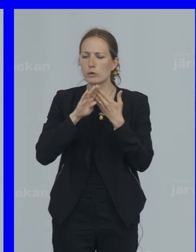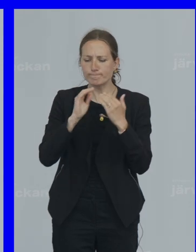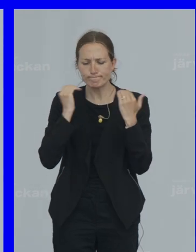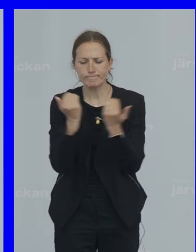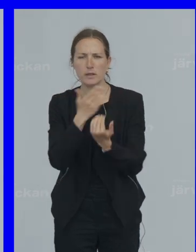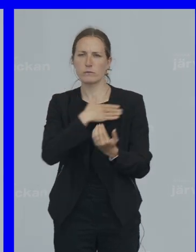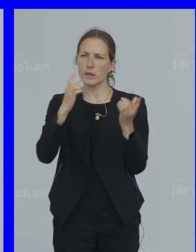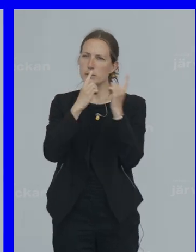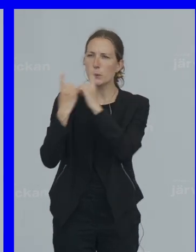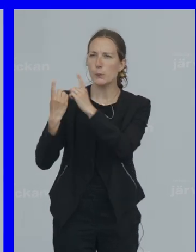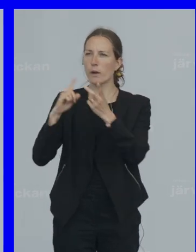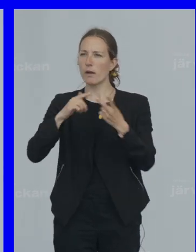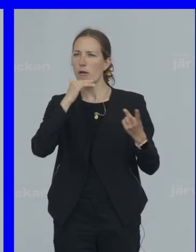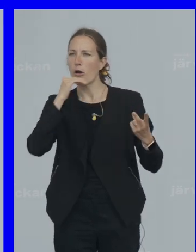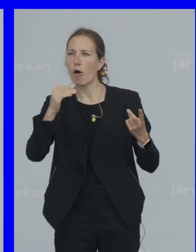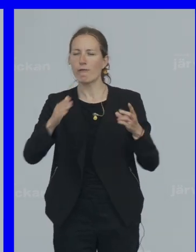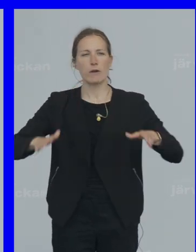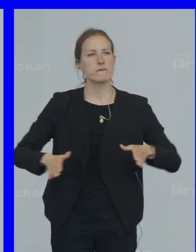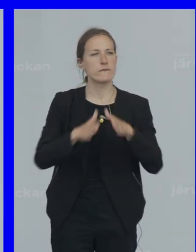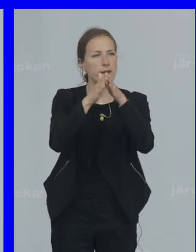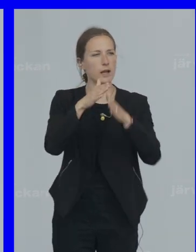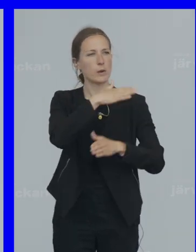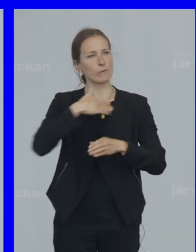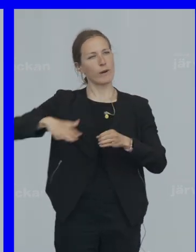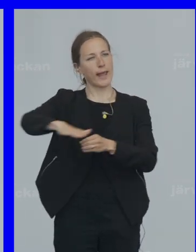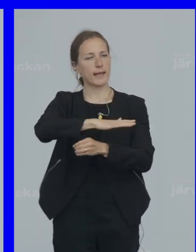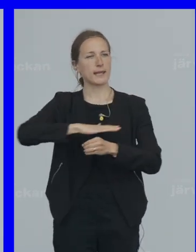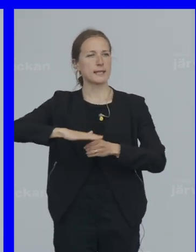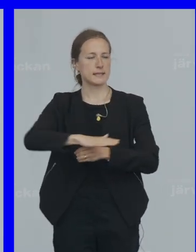skogar Våra hav Våra fjäll Och våra ängar